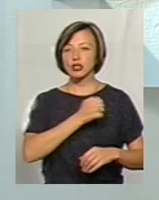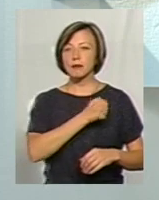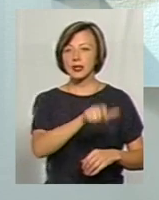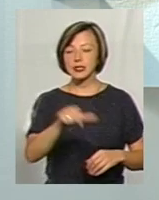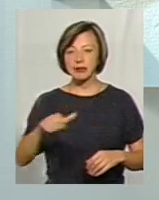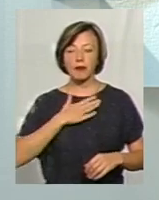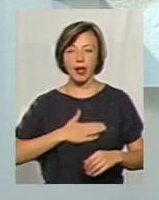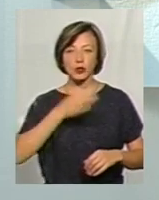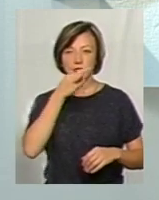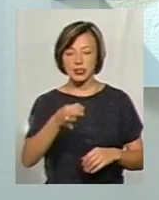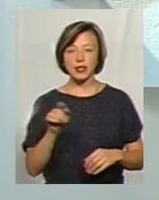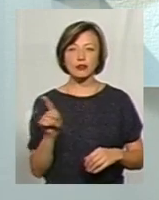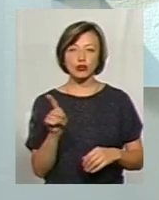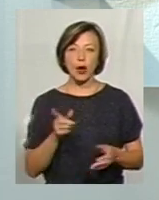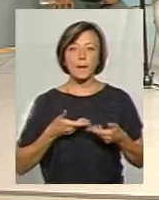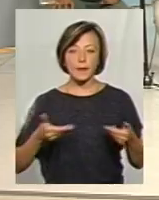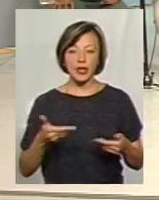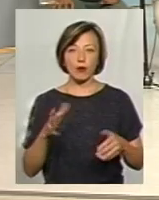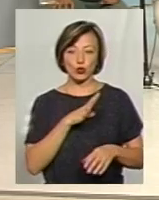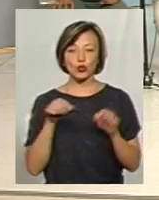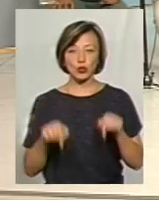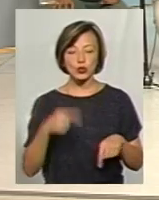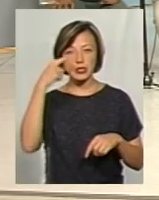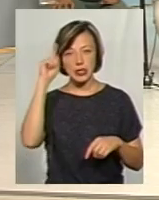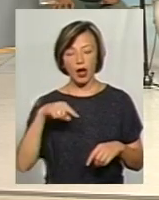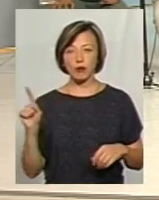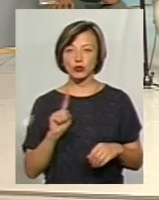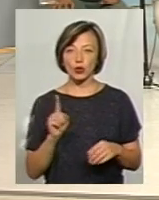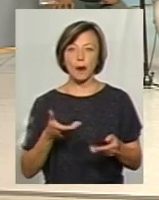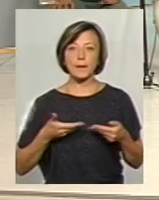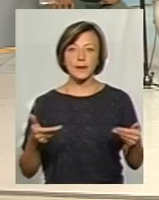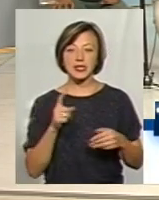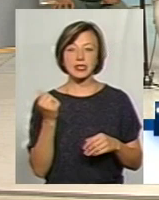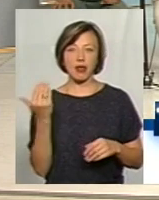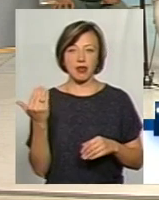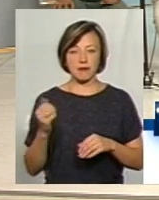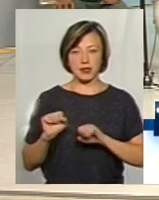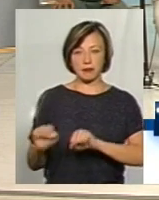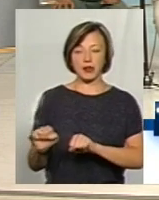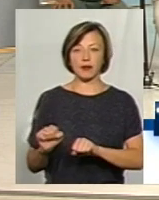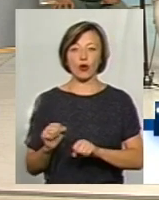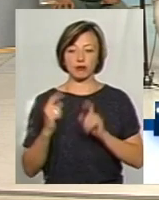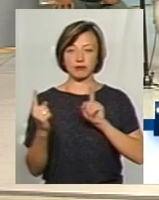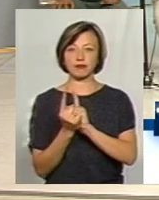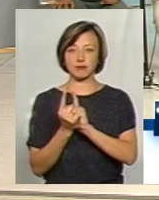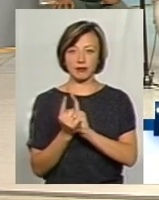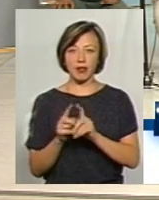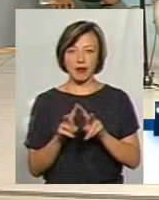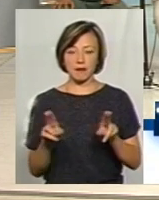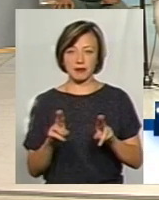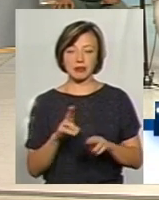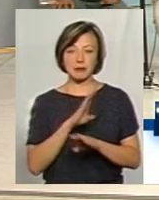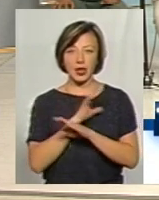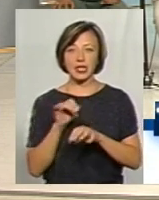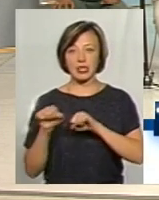приємно сказати, що ми, будучи тут, знаємо, що ми за їхніми спинами, що вони вічна віч смертю, і